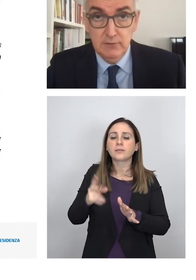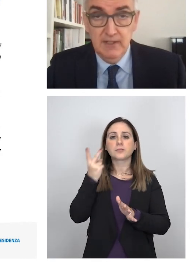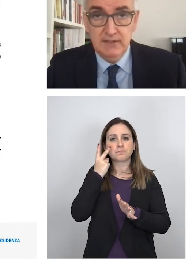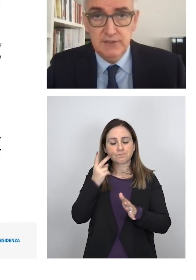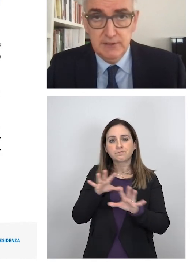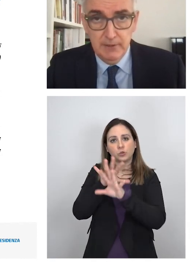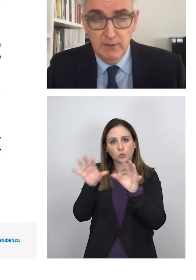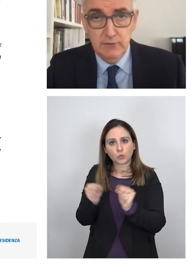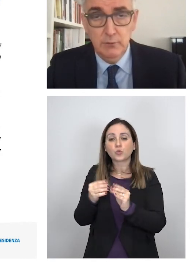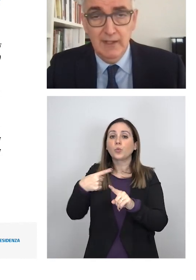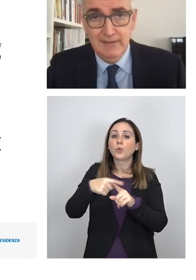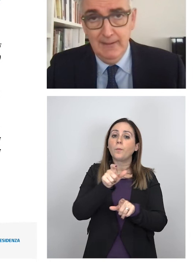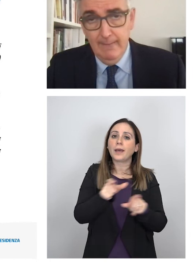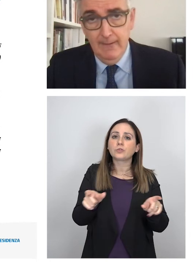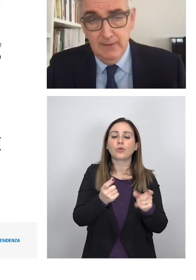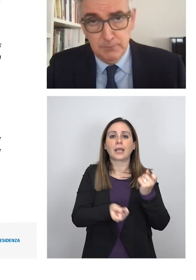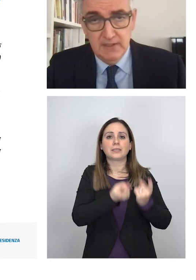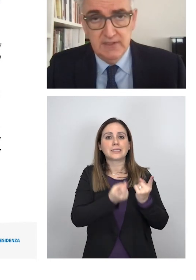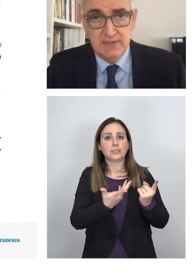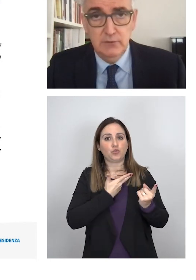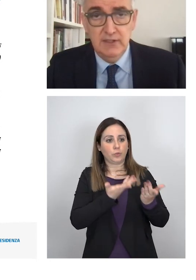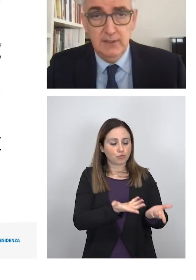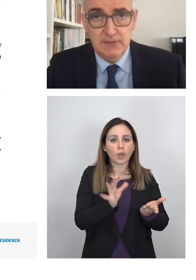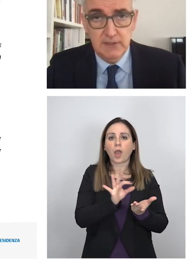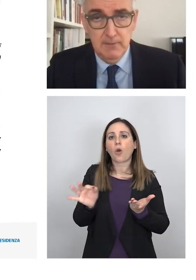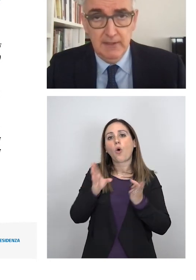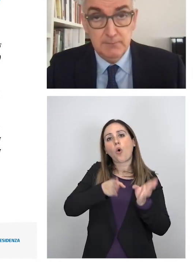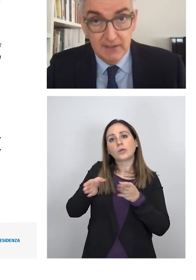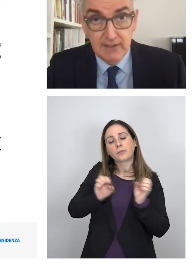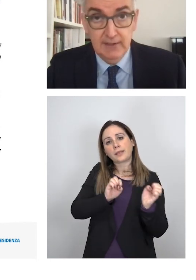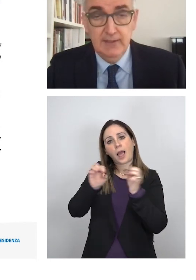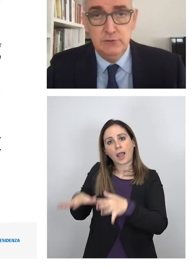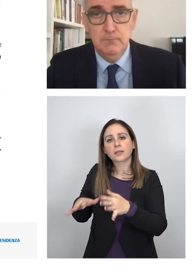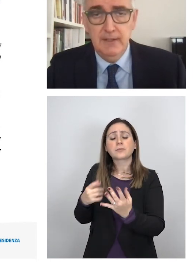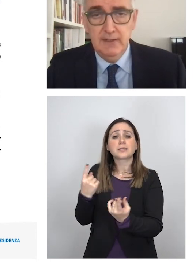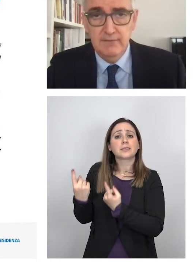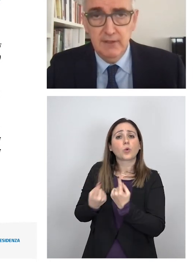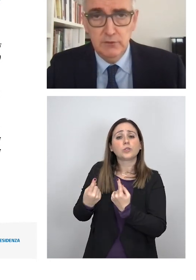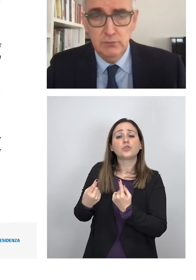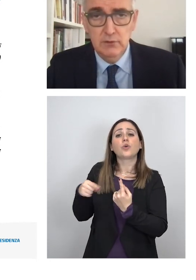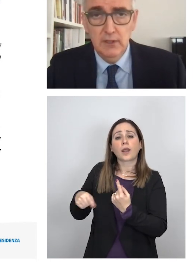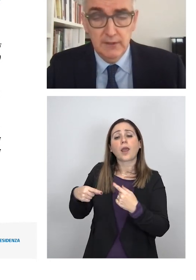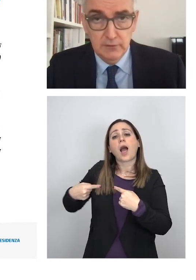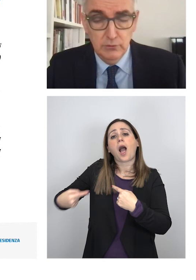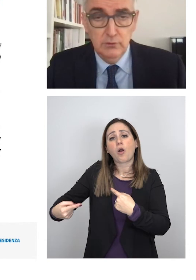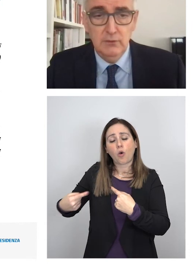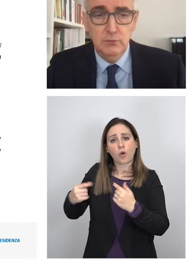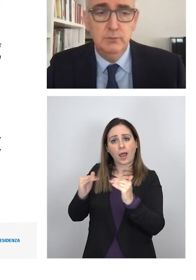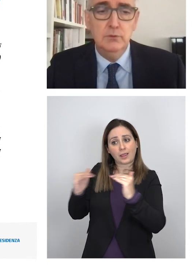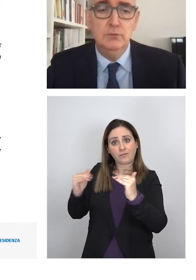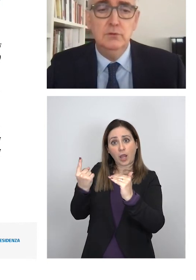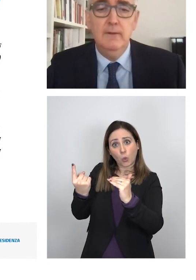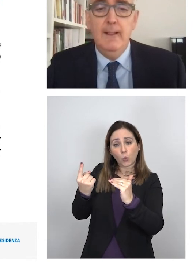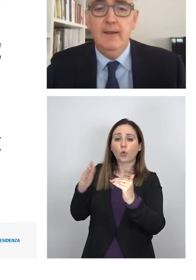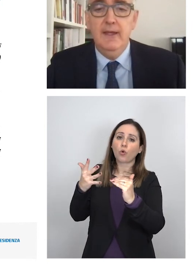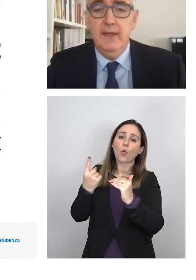pazienti sintomatici sia per quanto riguarda le spedalizzazioni si mantenga sopra il livello di 1 intorno a